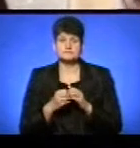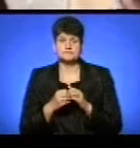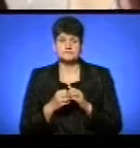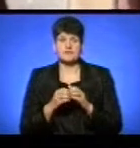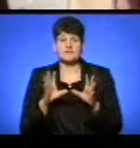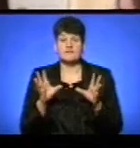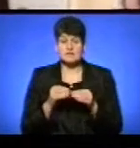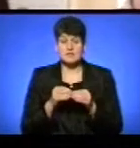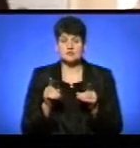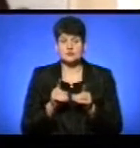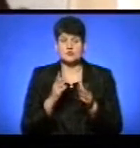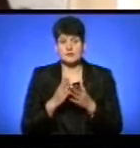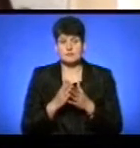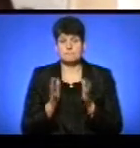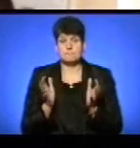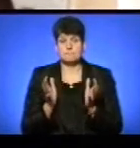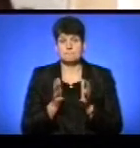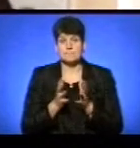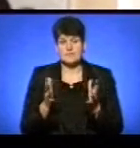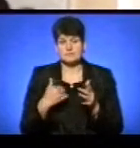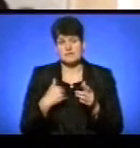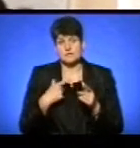все навіть гірше, ніж ми собі можемо уявити.